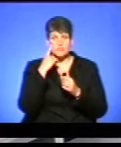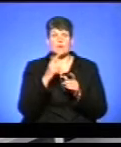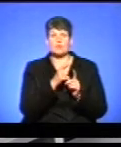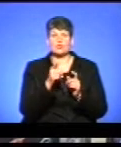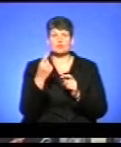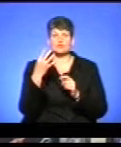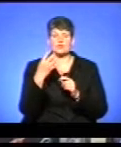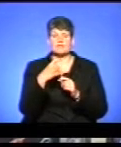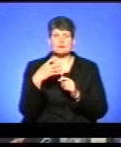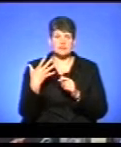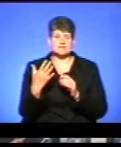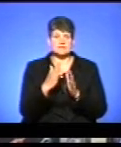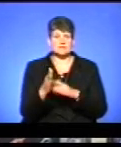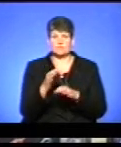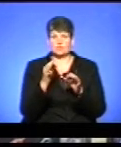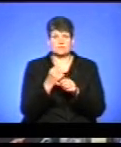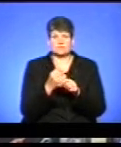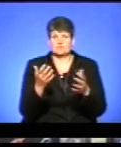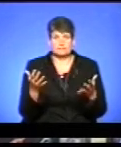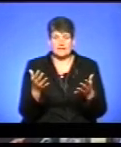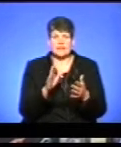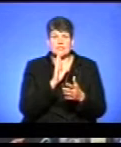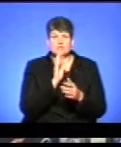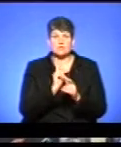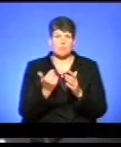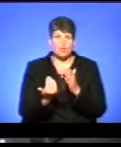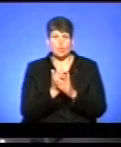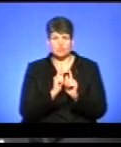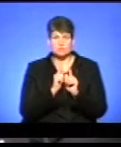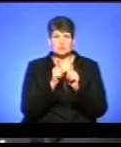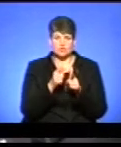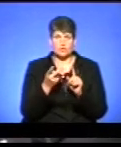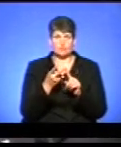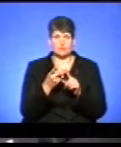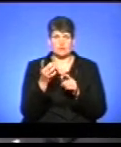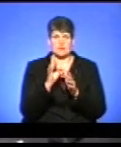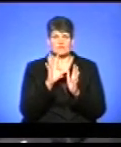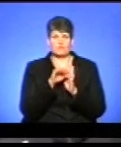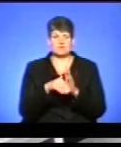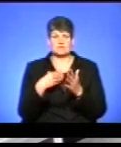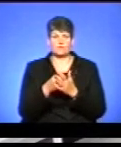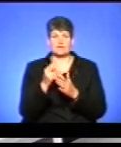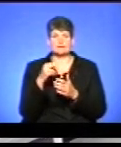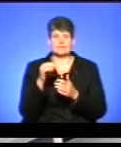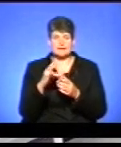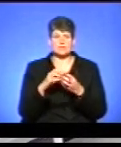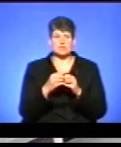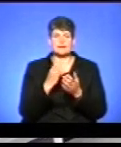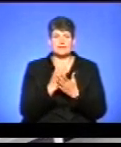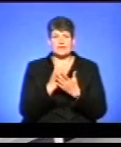40 хвилин система не реагує. Дівчина заходить на сайт по-новому і вдруге вводить свої дані. Результат є.